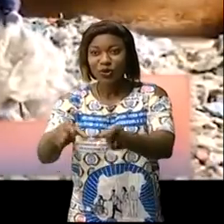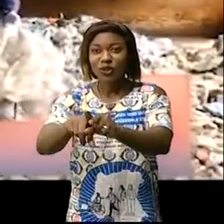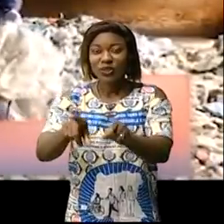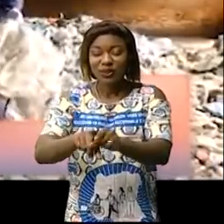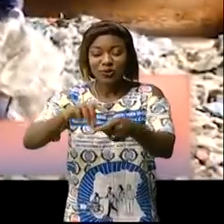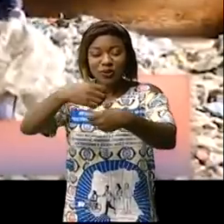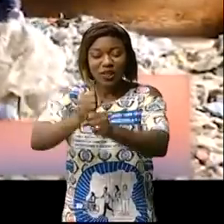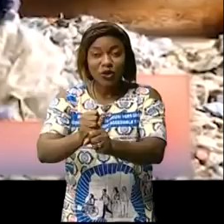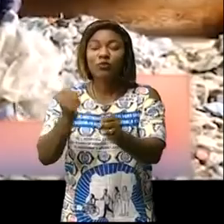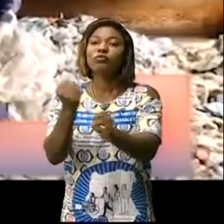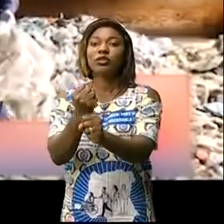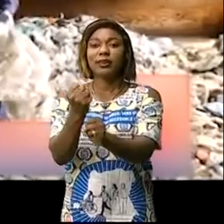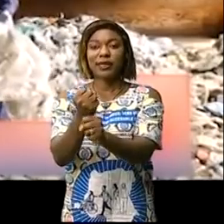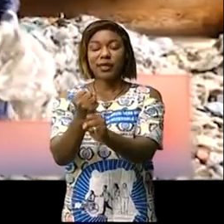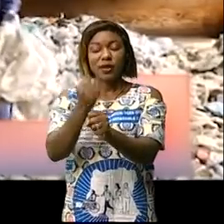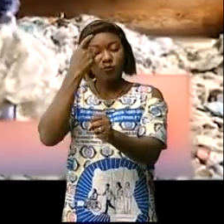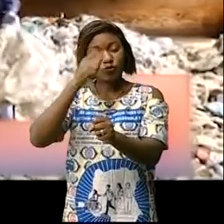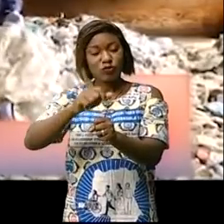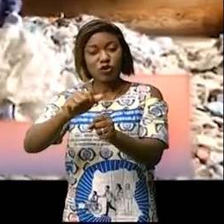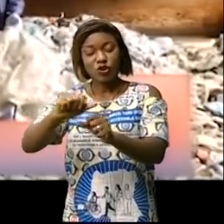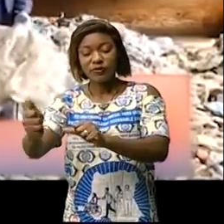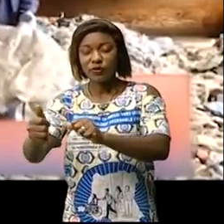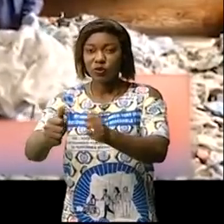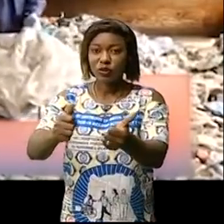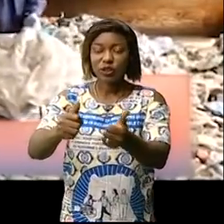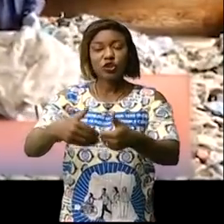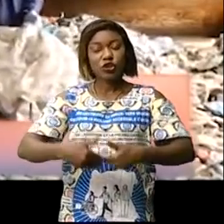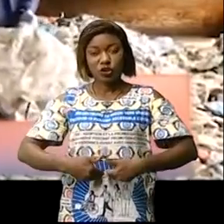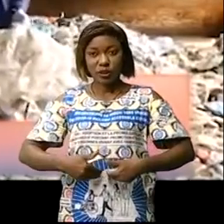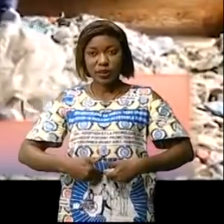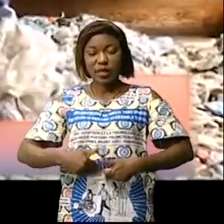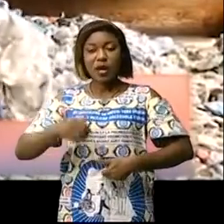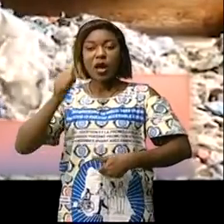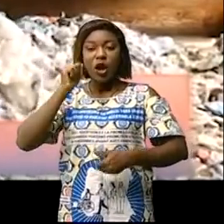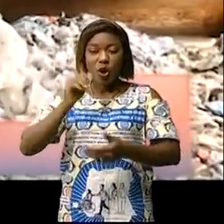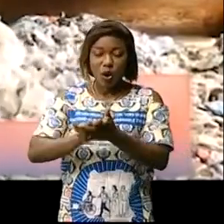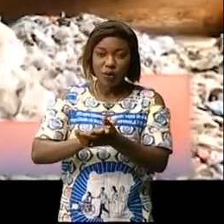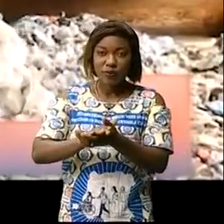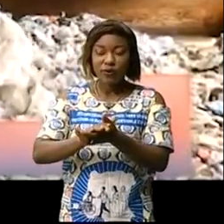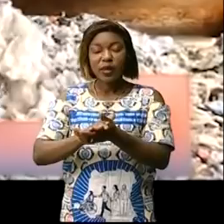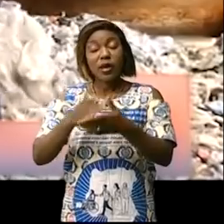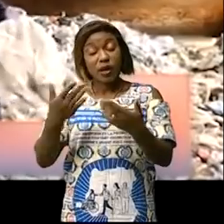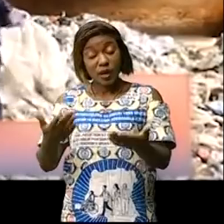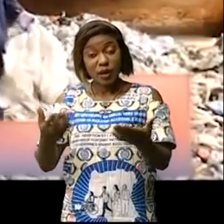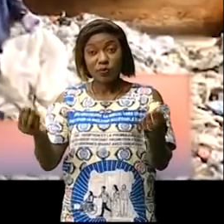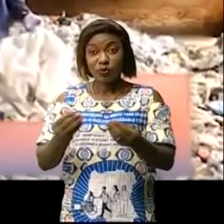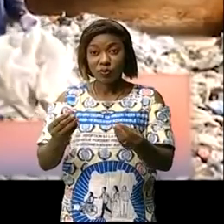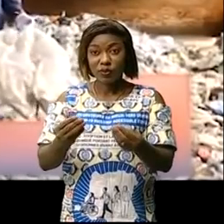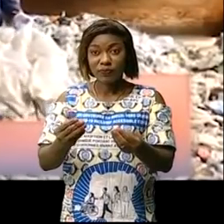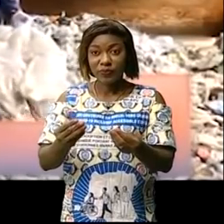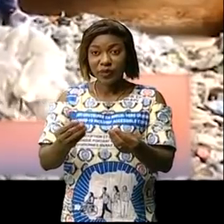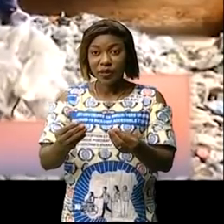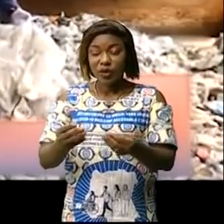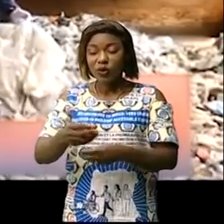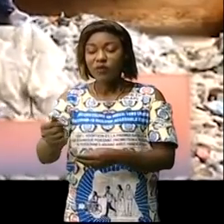emplois auprès de différentes personnes notamment les jeunes et les femmes au niveau de la vie parce que les kilos on